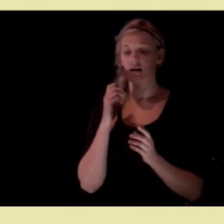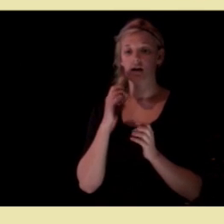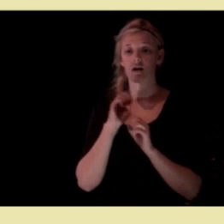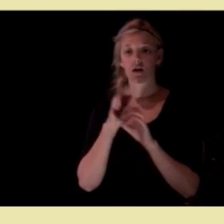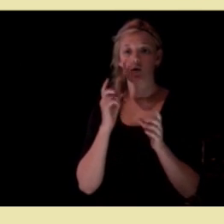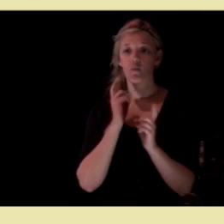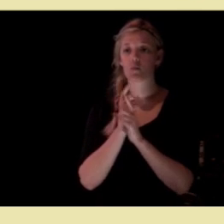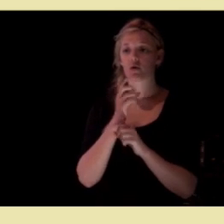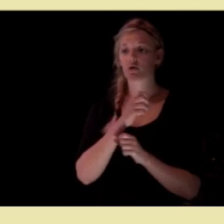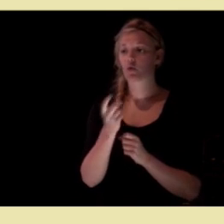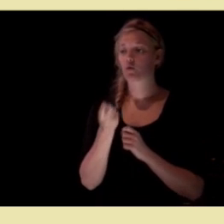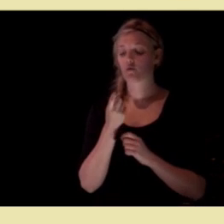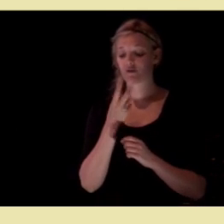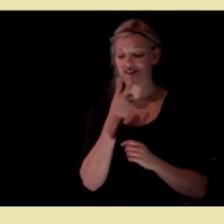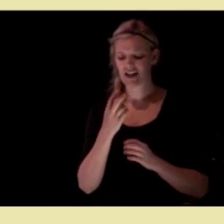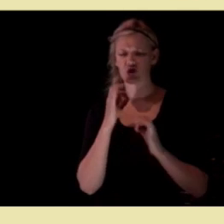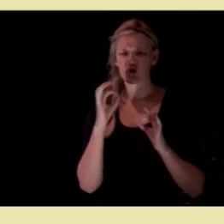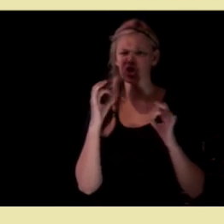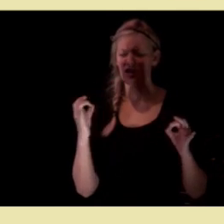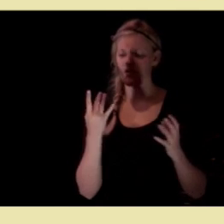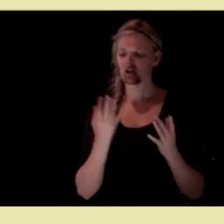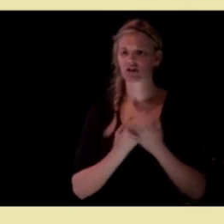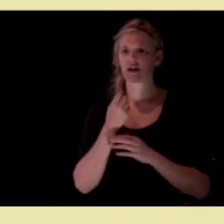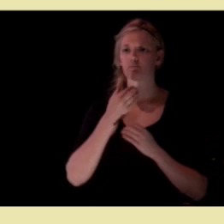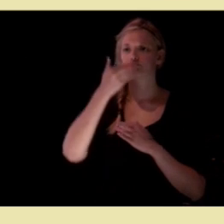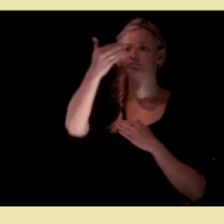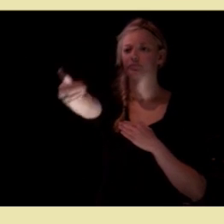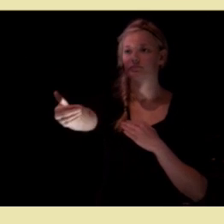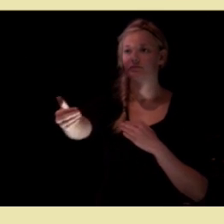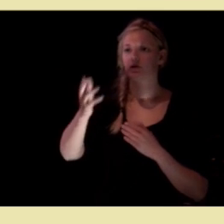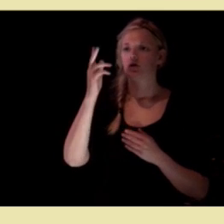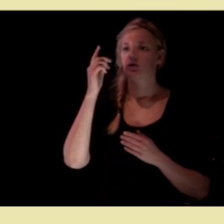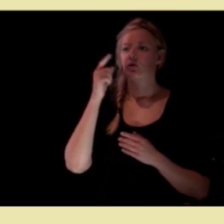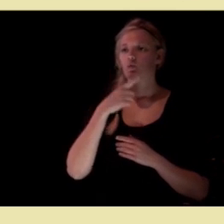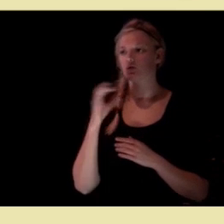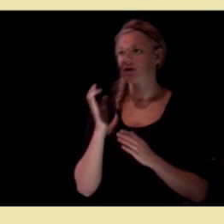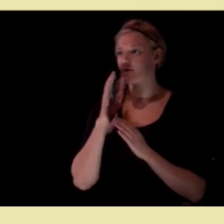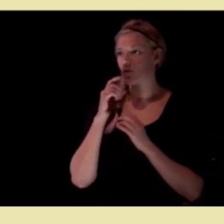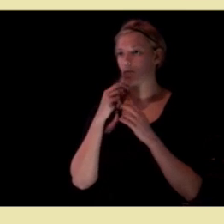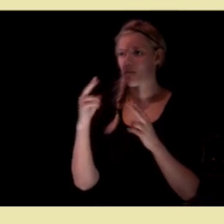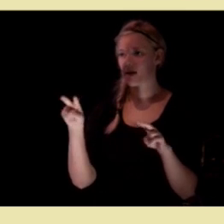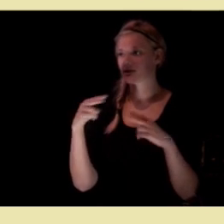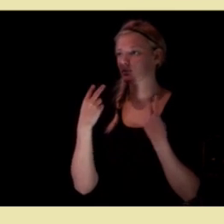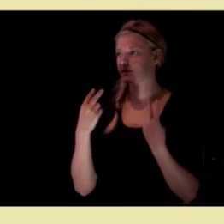som vi ser så tydelig noen ti år frem i tid. Tusen takk for oppmerksomheten.